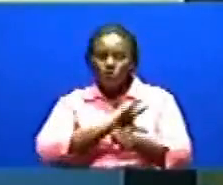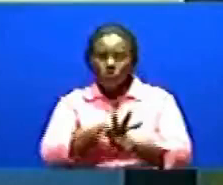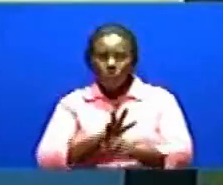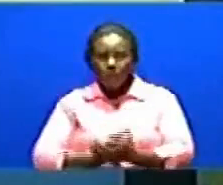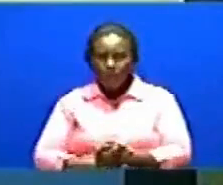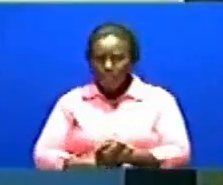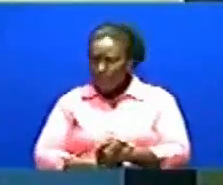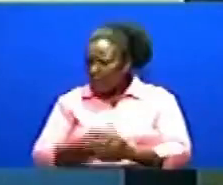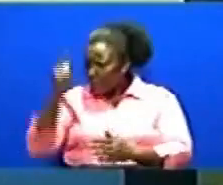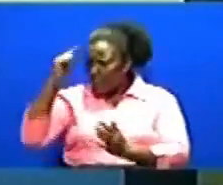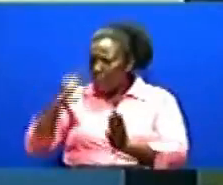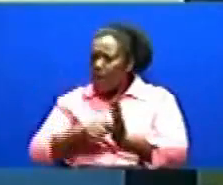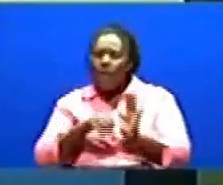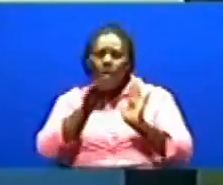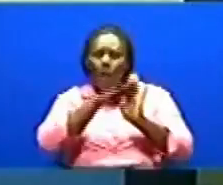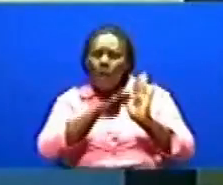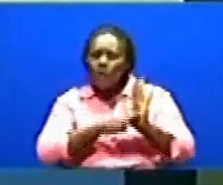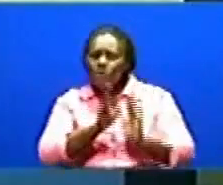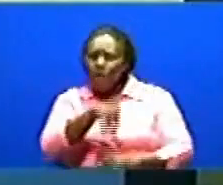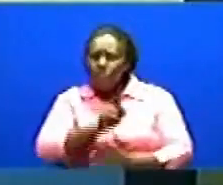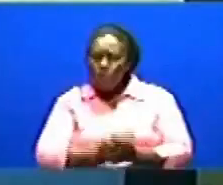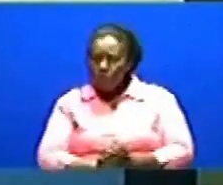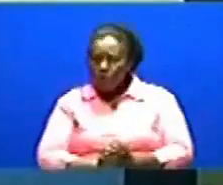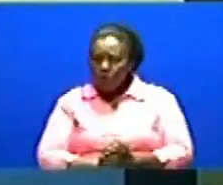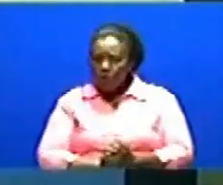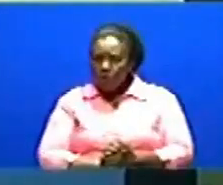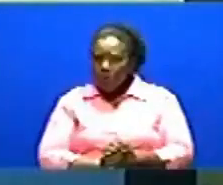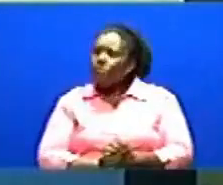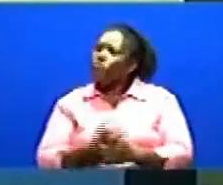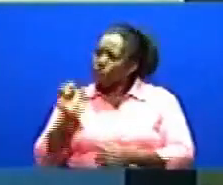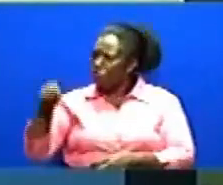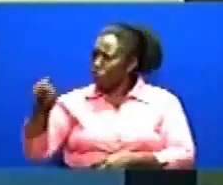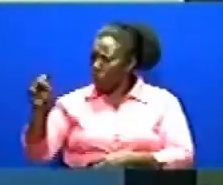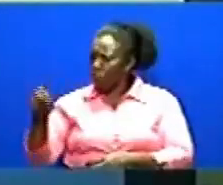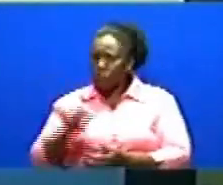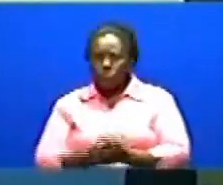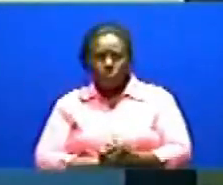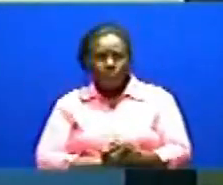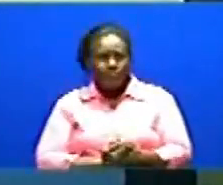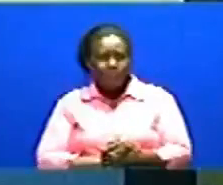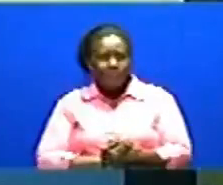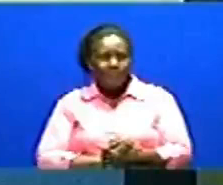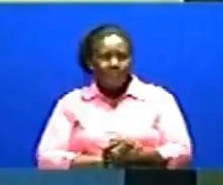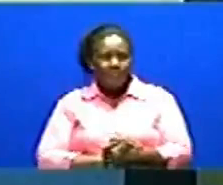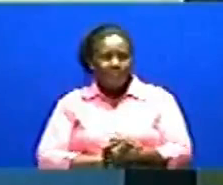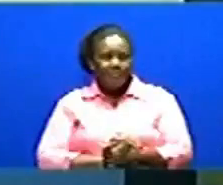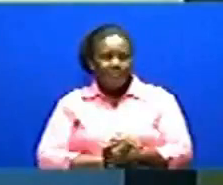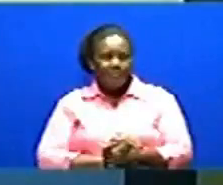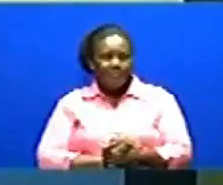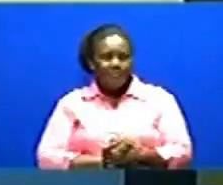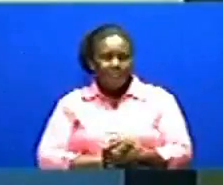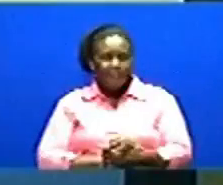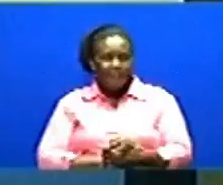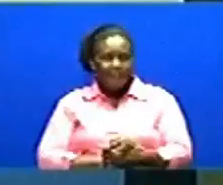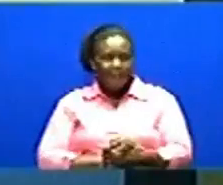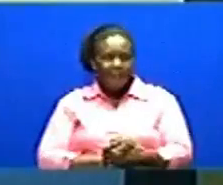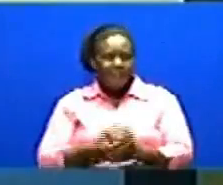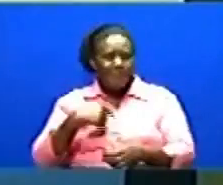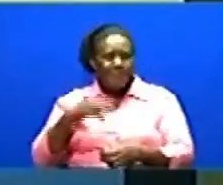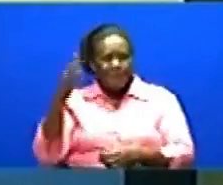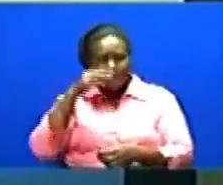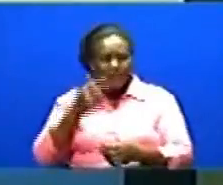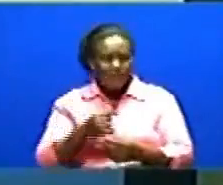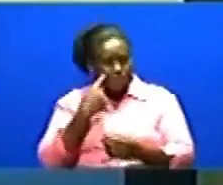pili wanasoma Kwa hivo umeopangia na ratiba Ya kwamba bada ya kazi muda wakula Na wanasoma kitugeni kio nilivyo kuwa ni kwamba ukiisi njia